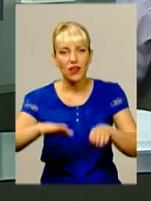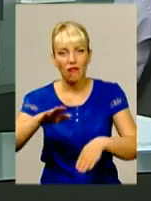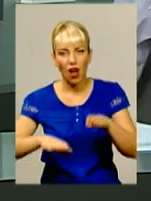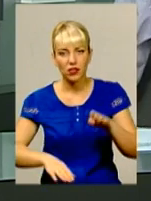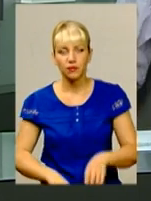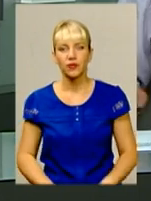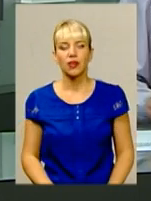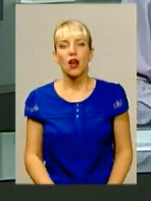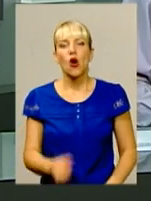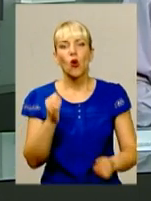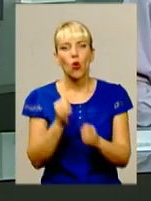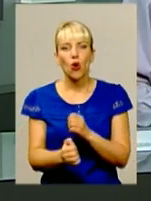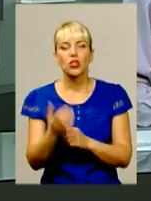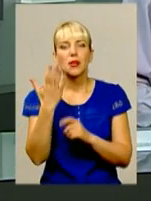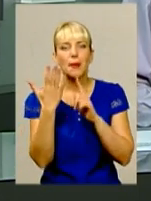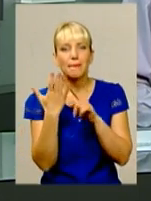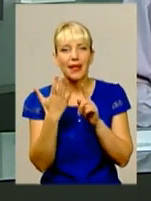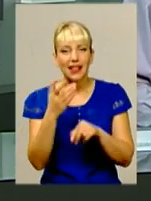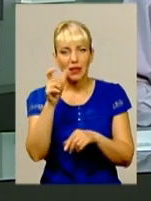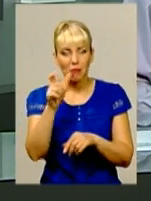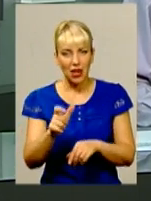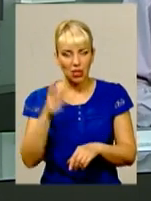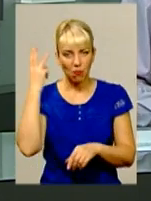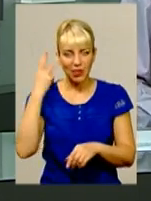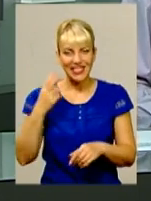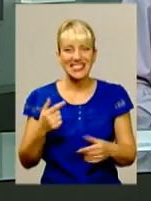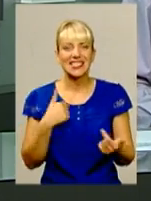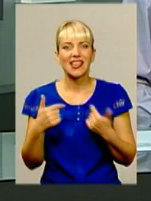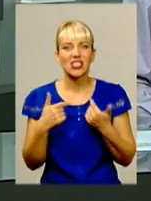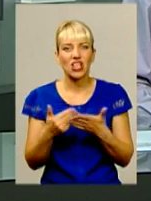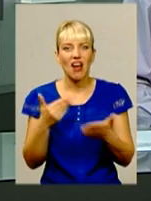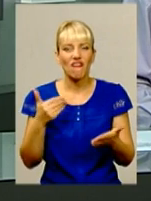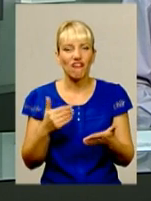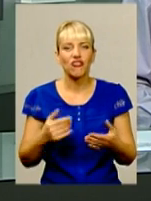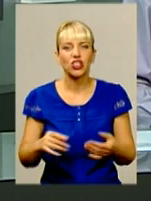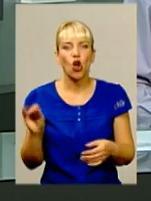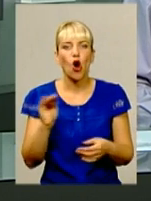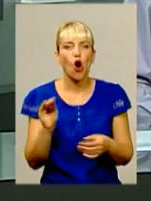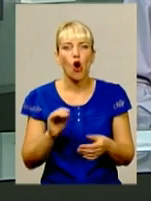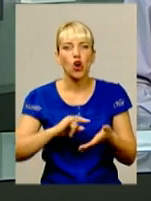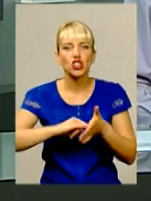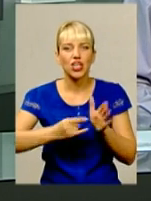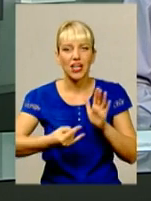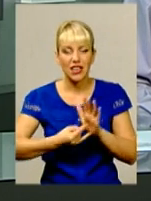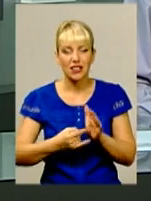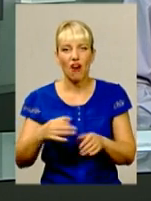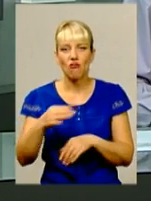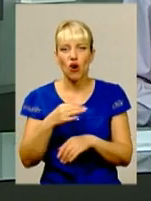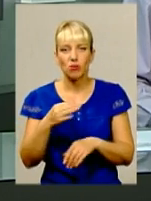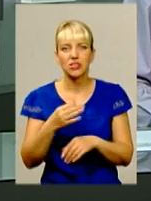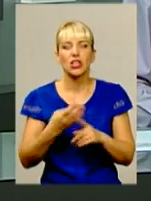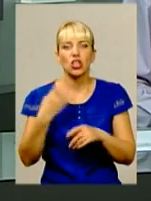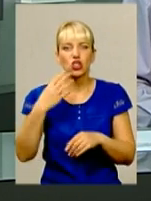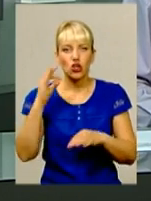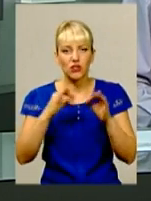Кожний п'ятий мешканець Хмельниччини страждає від ожиріння. Це офіційна статистика. В області лише 40% людей мають